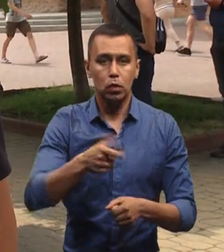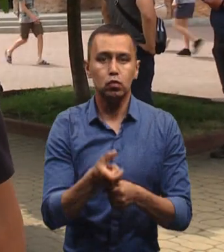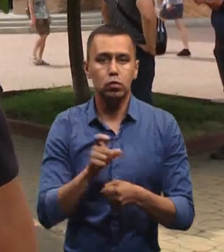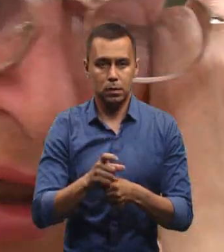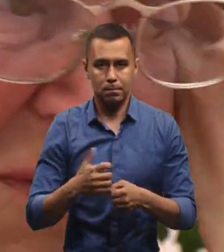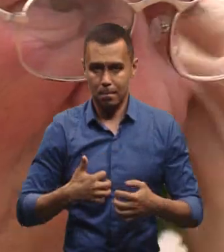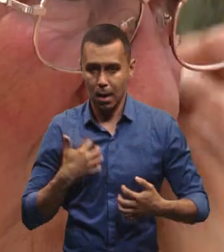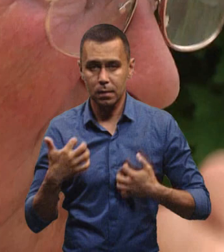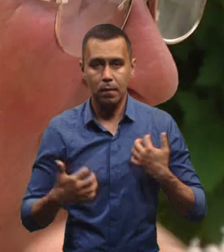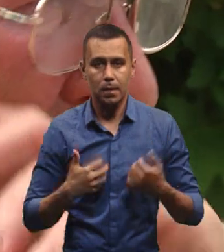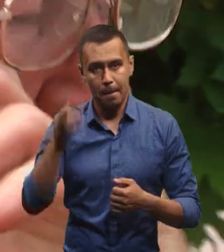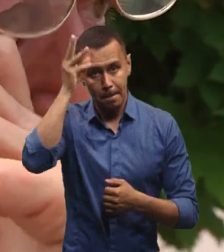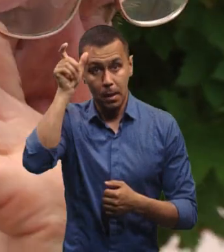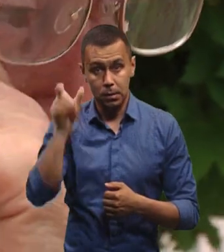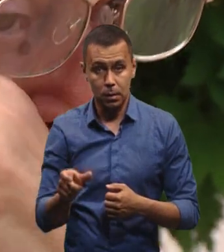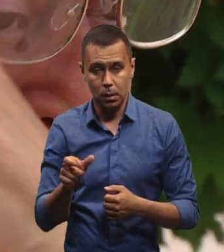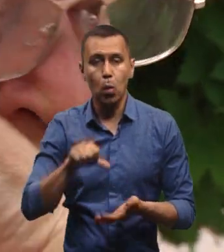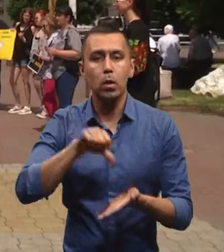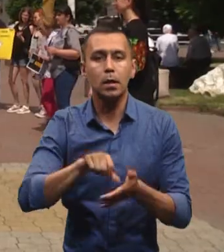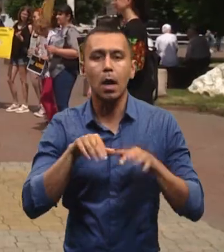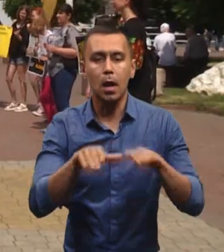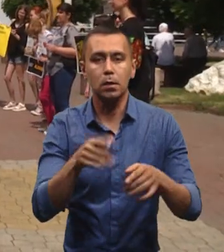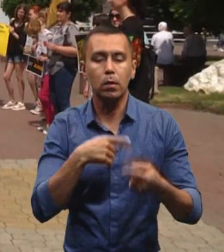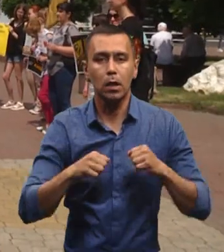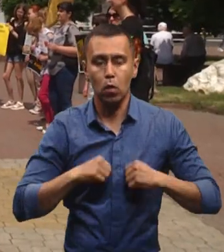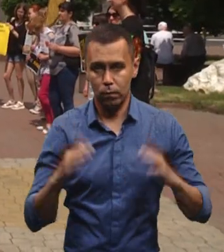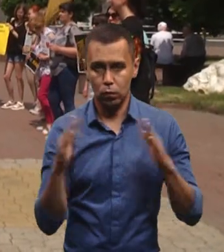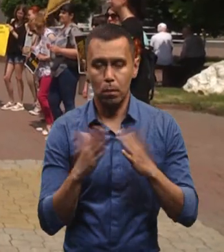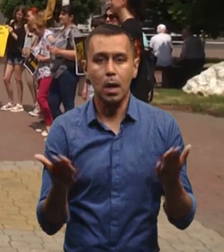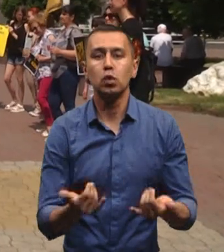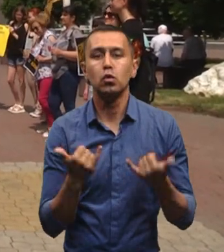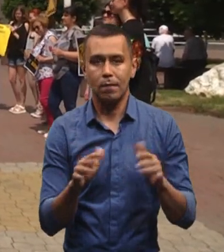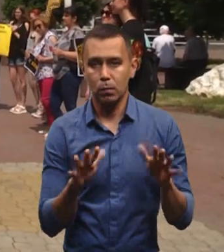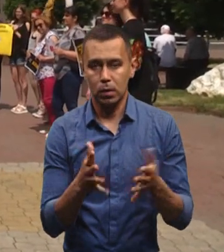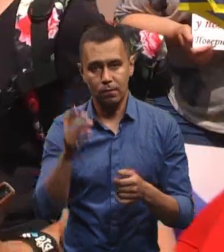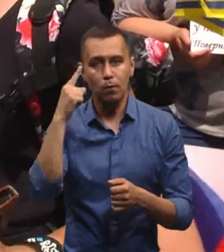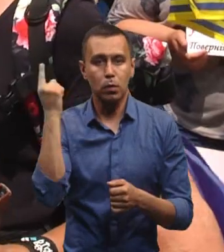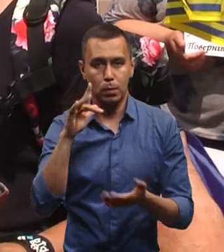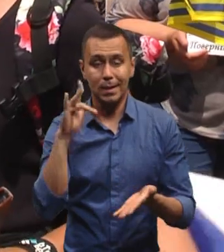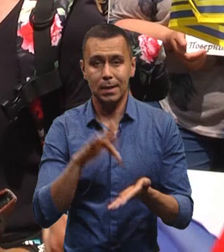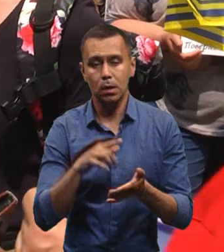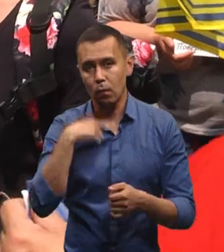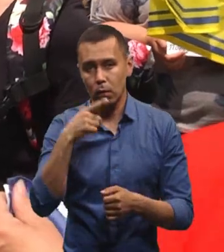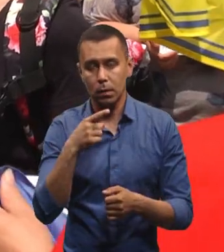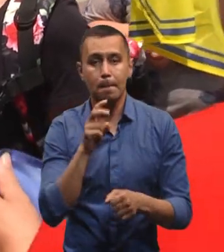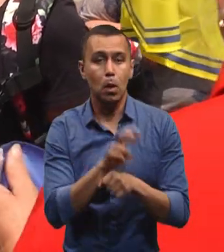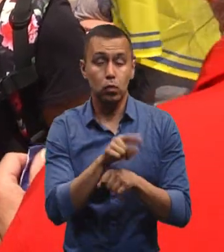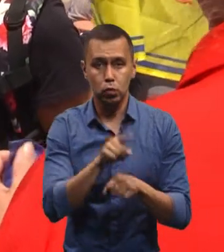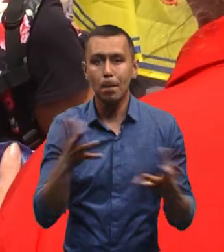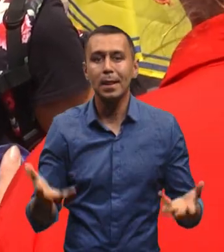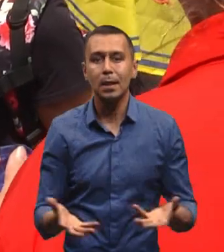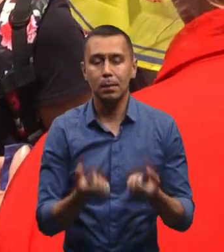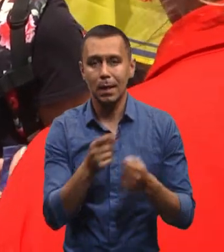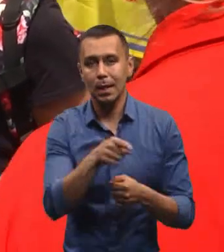переживають. Мельничанка Тамара, учасниця акції «Поверніть героїв додому», яка сьогодні відбулася в обласному центрі, каже, приходить сюди, аби